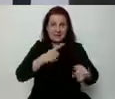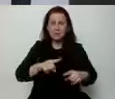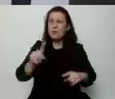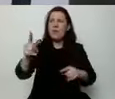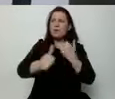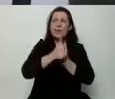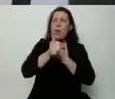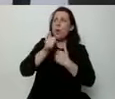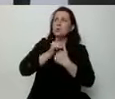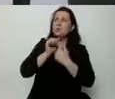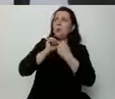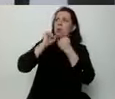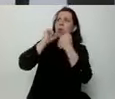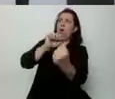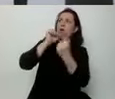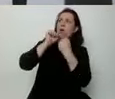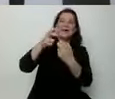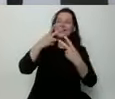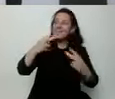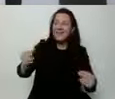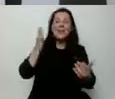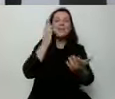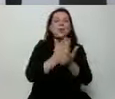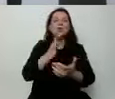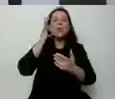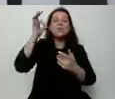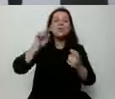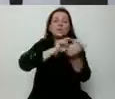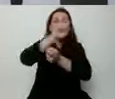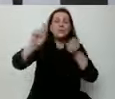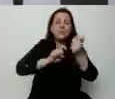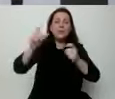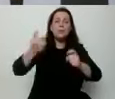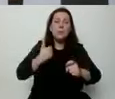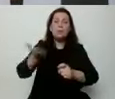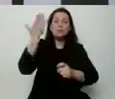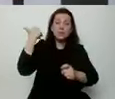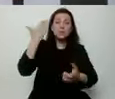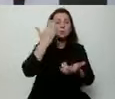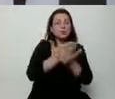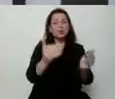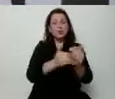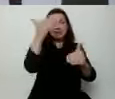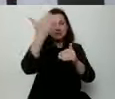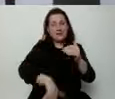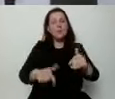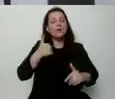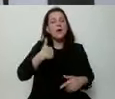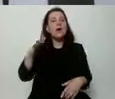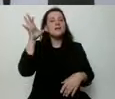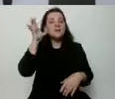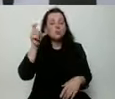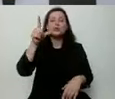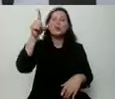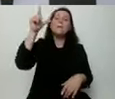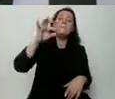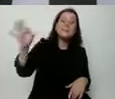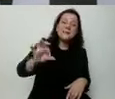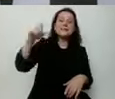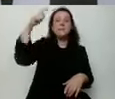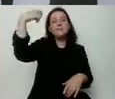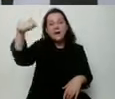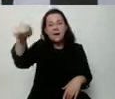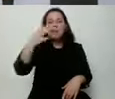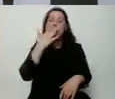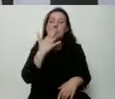jasno zamknąć spory przeszłości. Dlatego, że ja przez cały czas słyszę, jak PiS i pan prezydent mówią tym